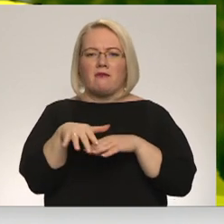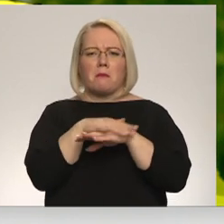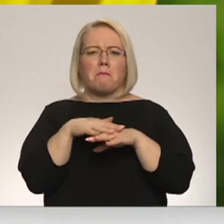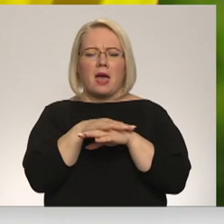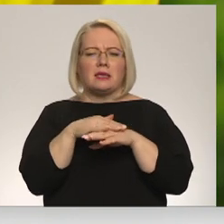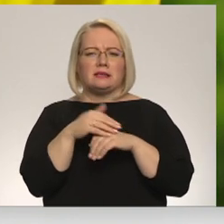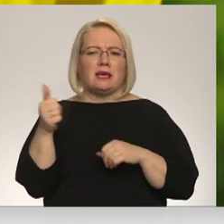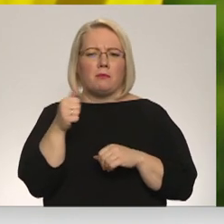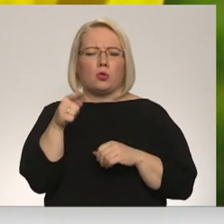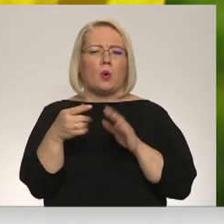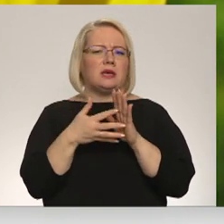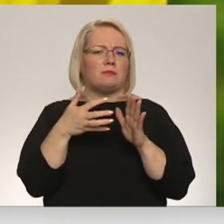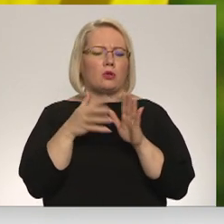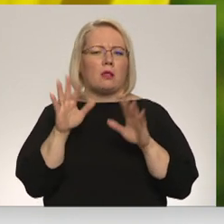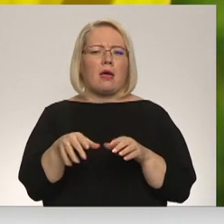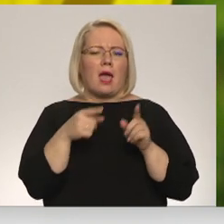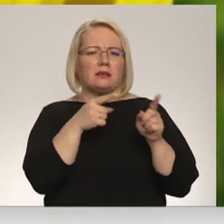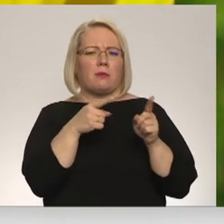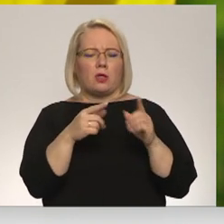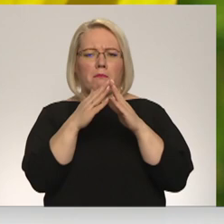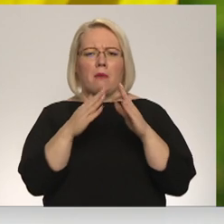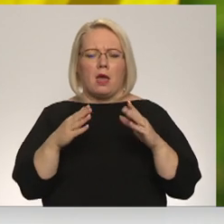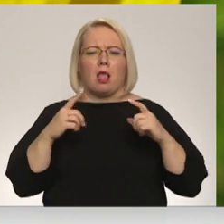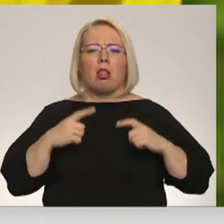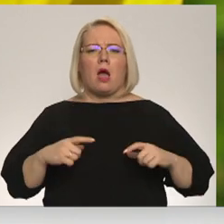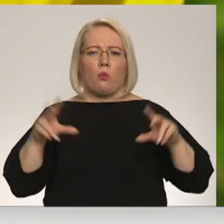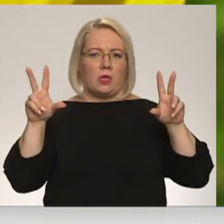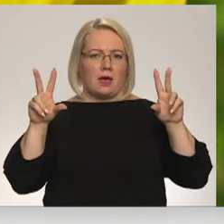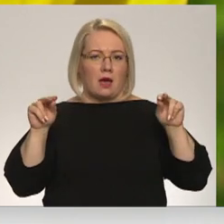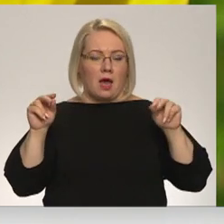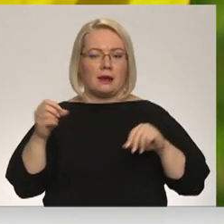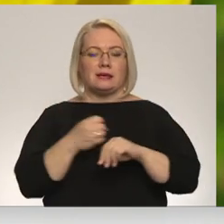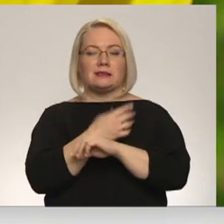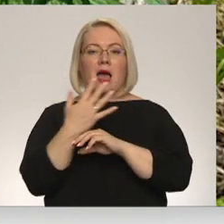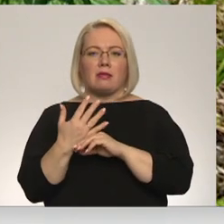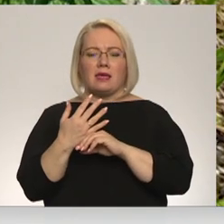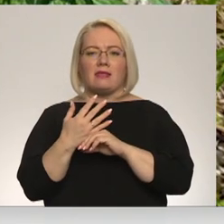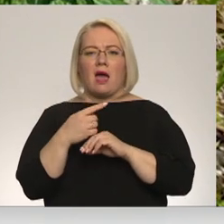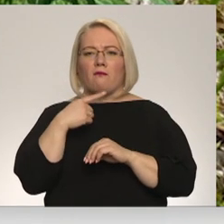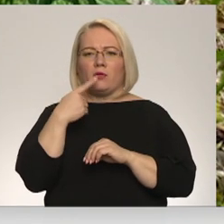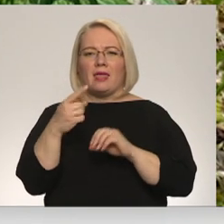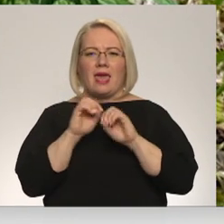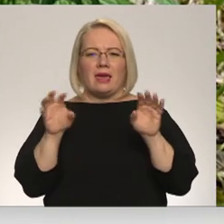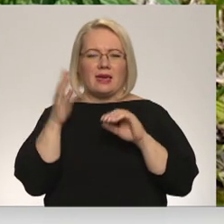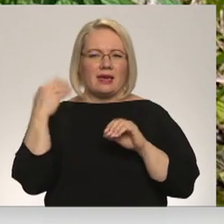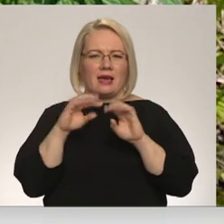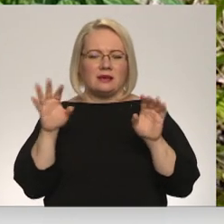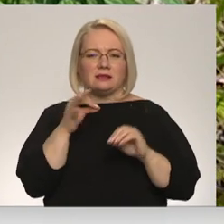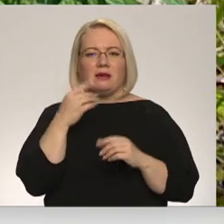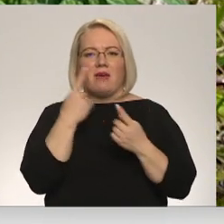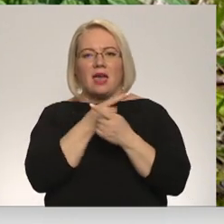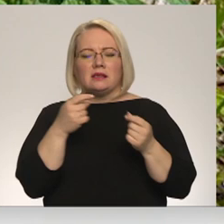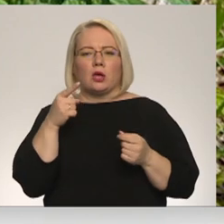īpašības, to izmantoja, lai aizbaidītu no mājām ļaunos garus. Skandināvu teiks vēsta, ka salpurenes to skaistumu dēļ